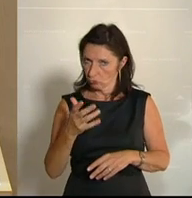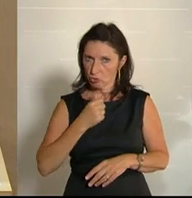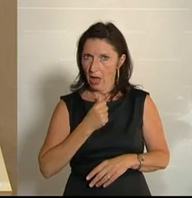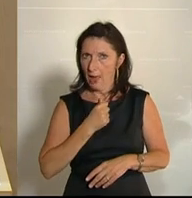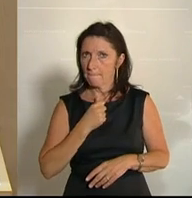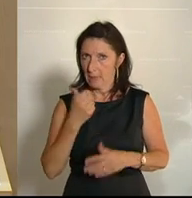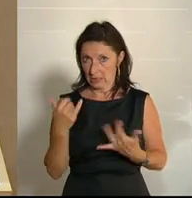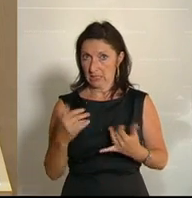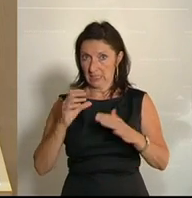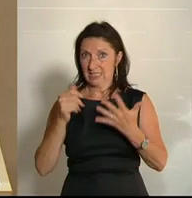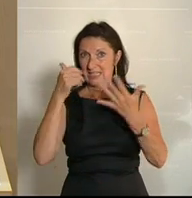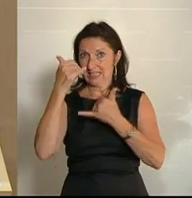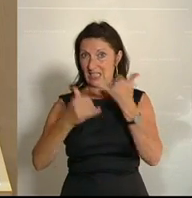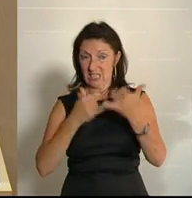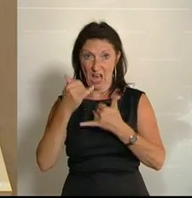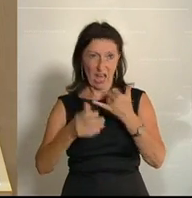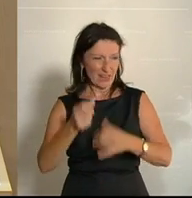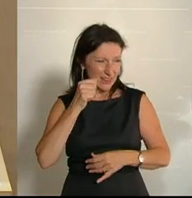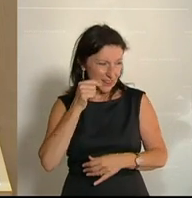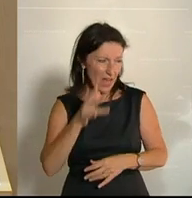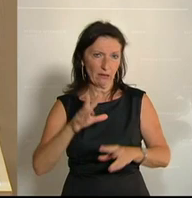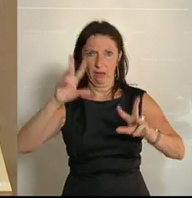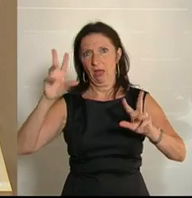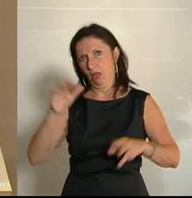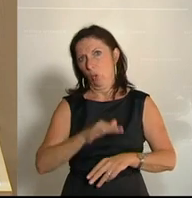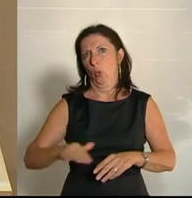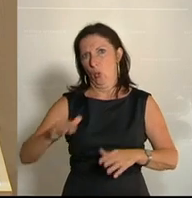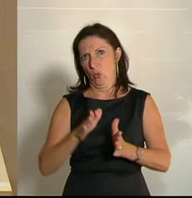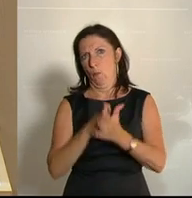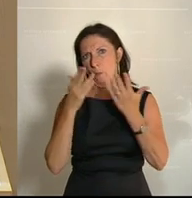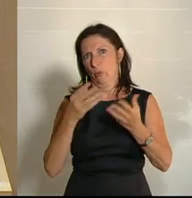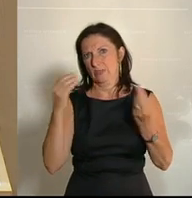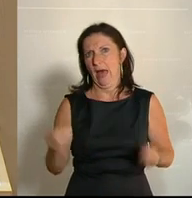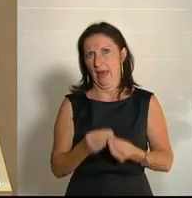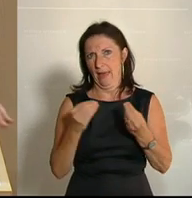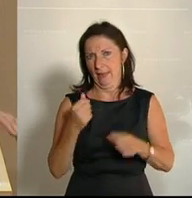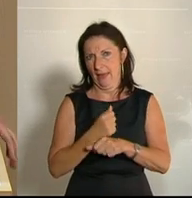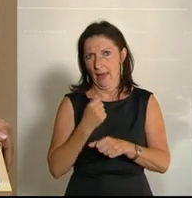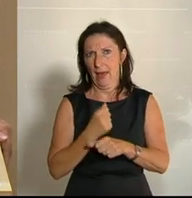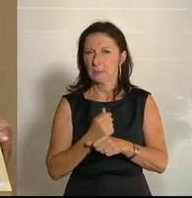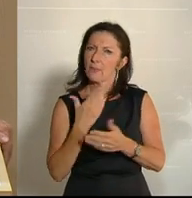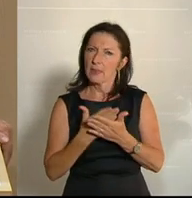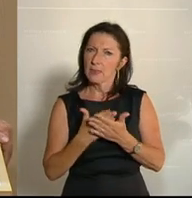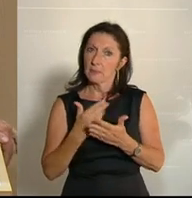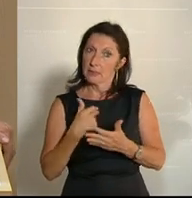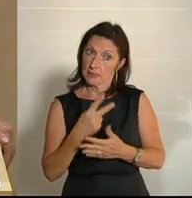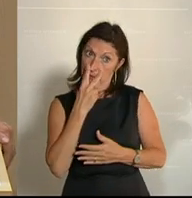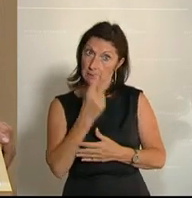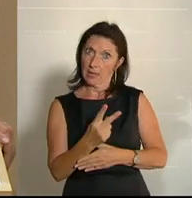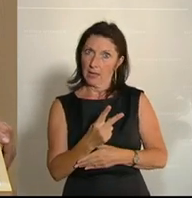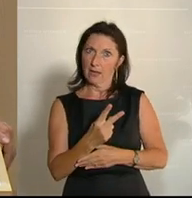wo ich mittlerweile schon das sechste Jahr täglich mit dem Grundbuch zu tun habe und genau deswegen sehe ich auch, dass in manchen Bereichen